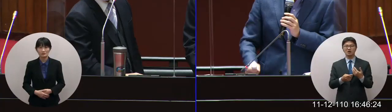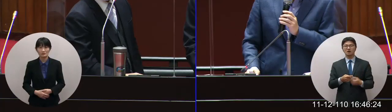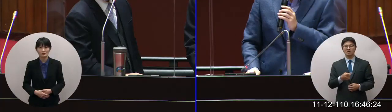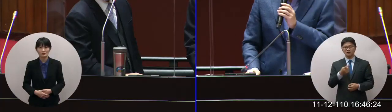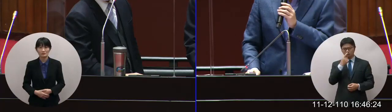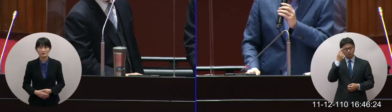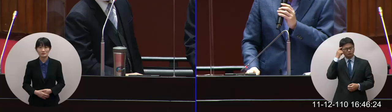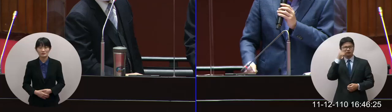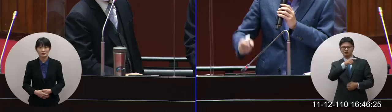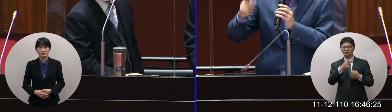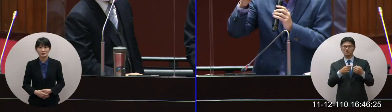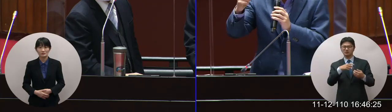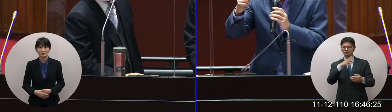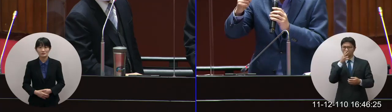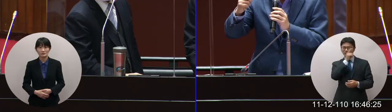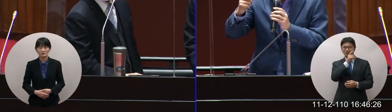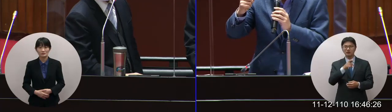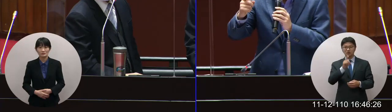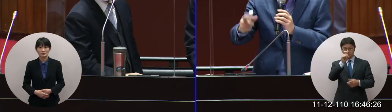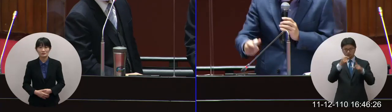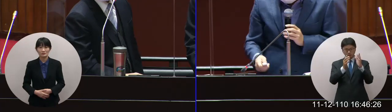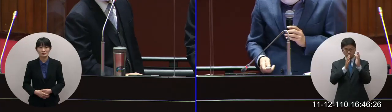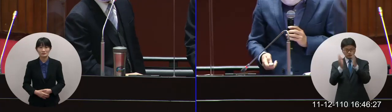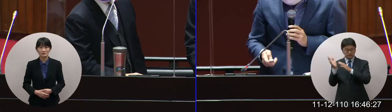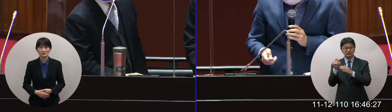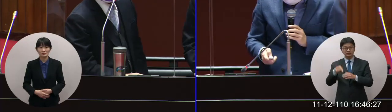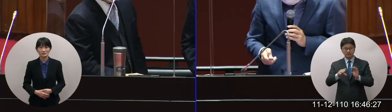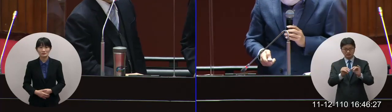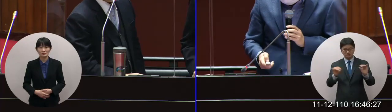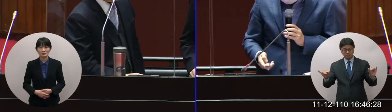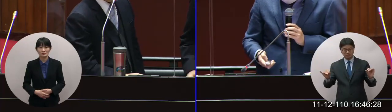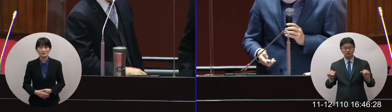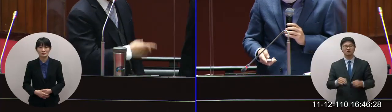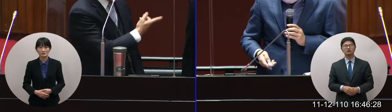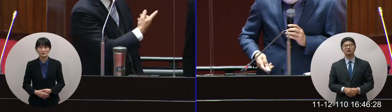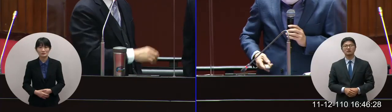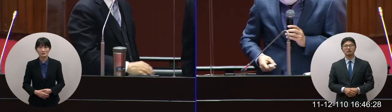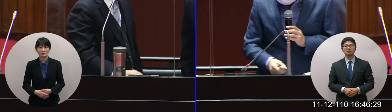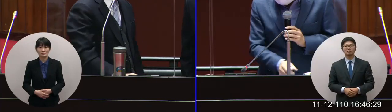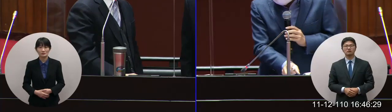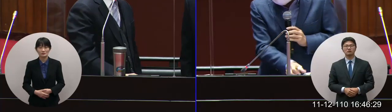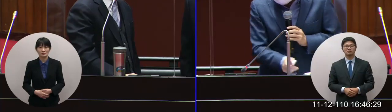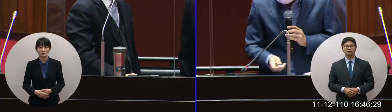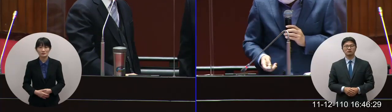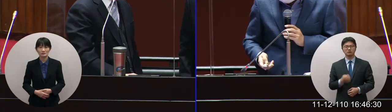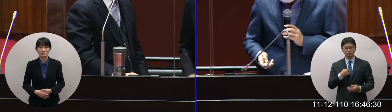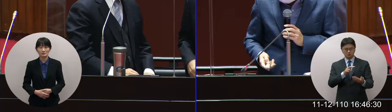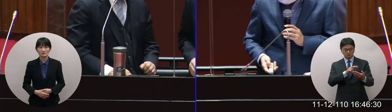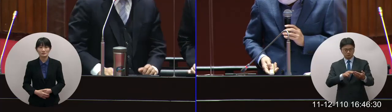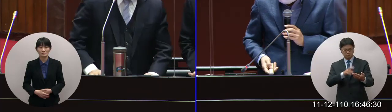奇怪你知道嗎10公頃而且這10公頃咧我帶回去看一下